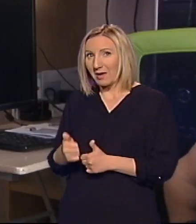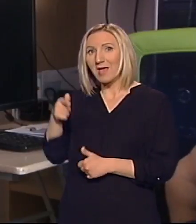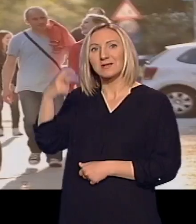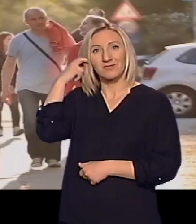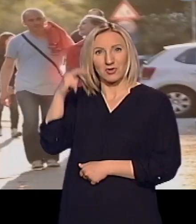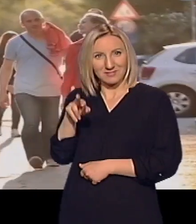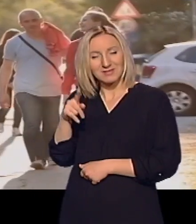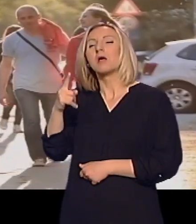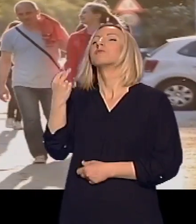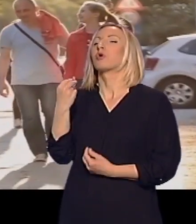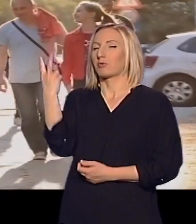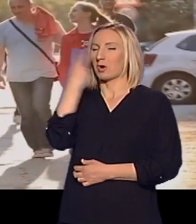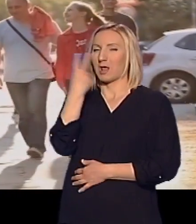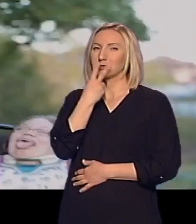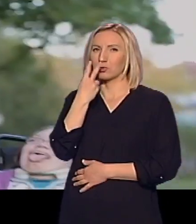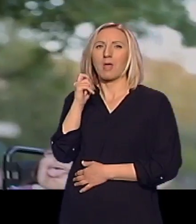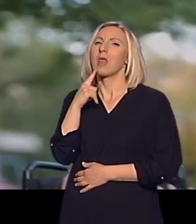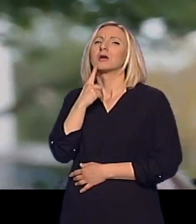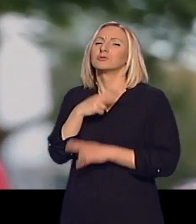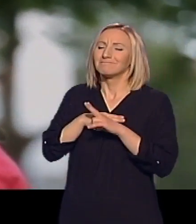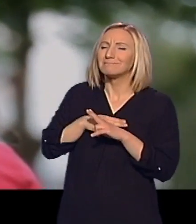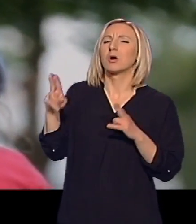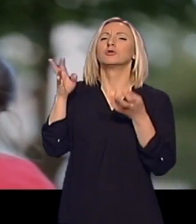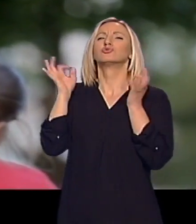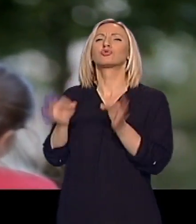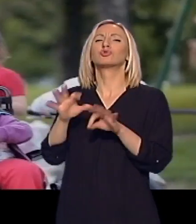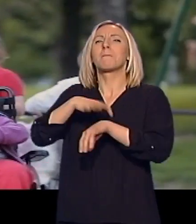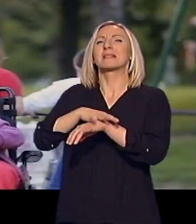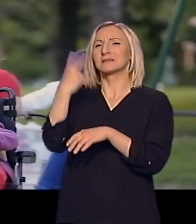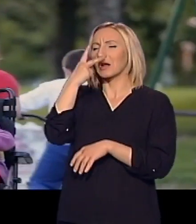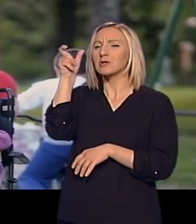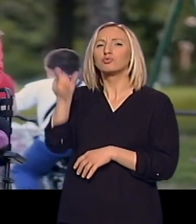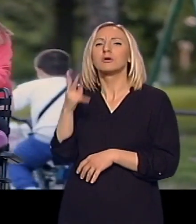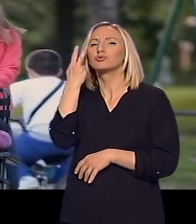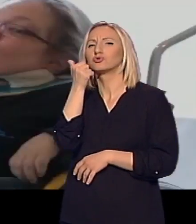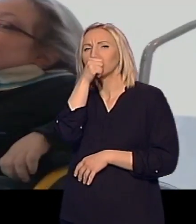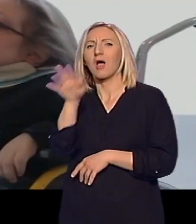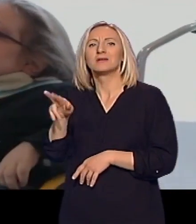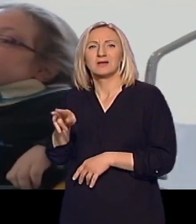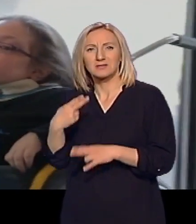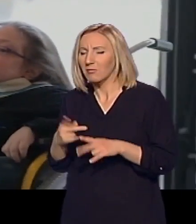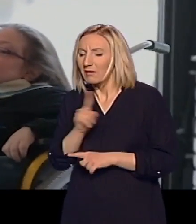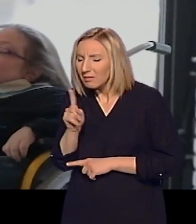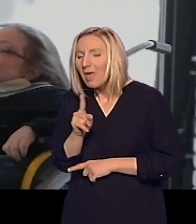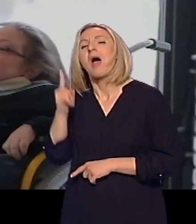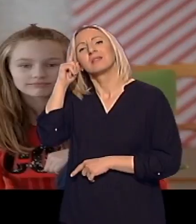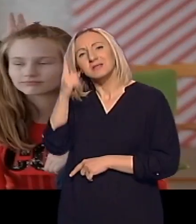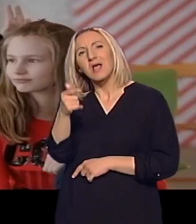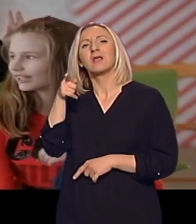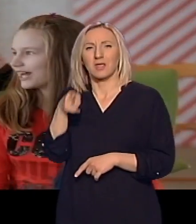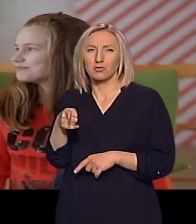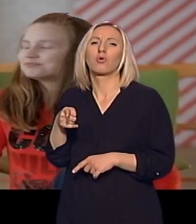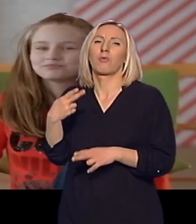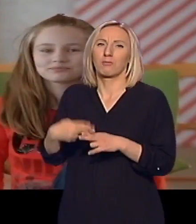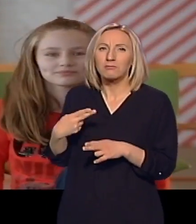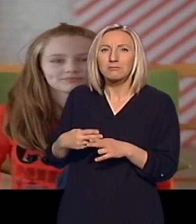razume, ajde da ne kažem, vaš najstručnije i medicinski, o čemu se radi, ali da zna i da je to metaboličko oboljenje